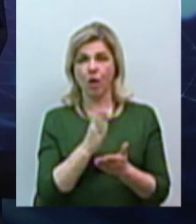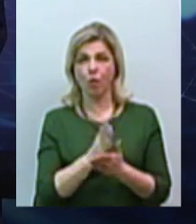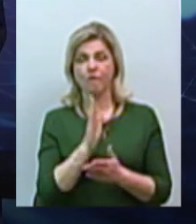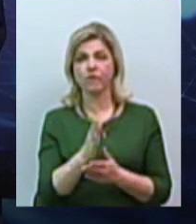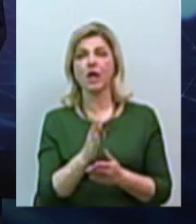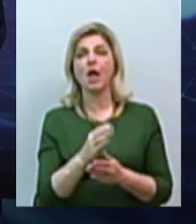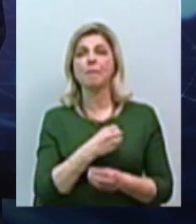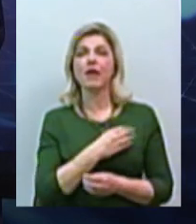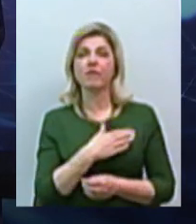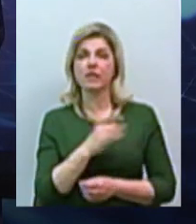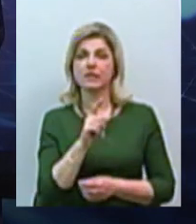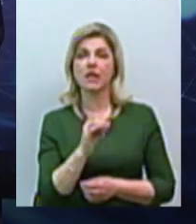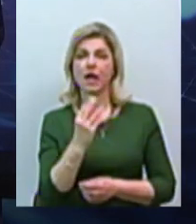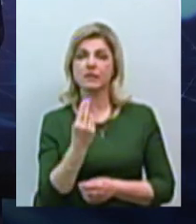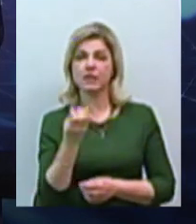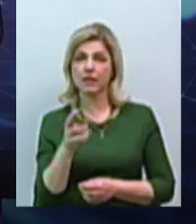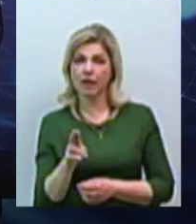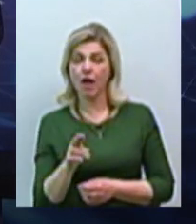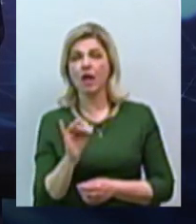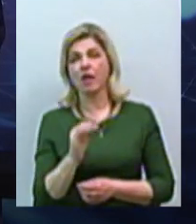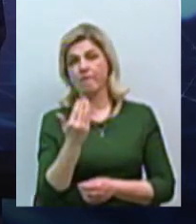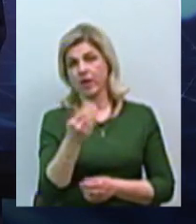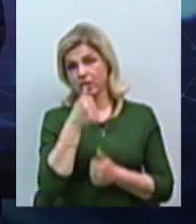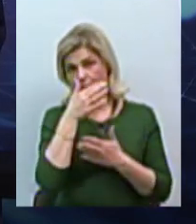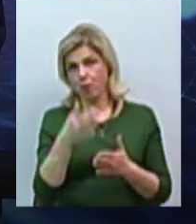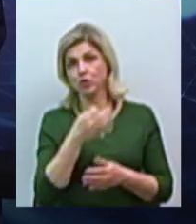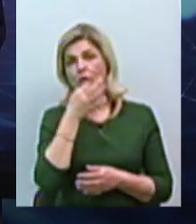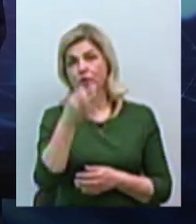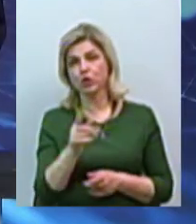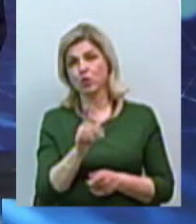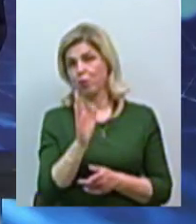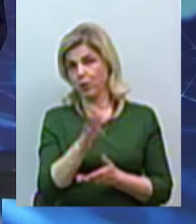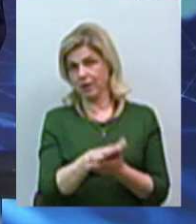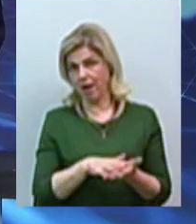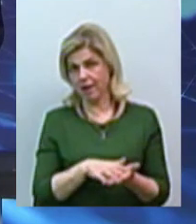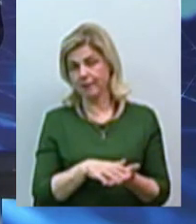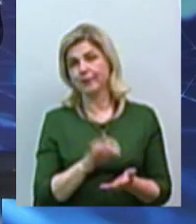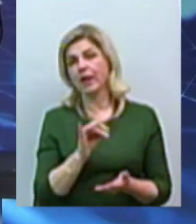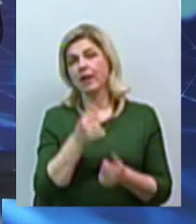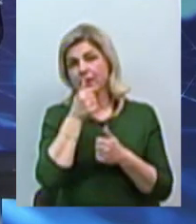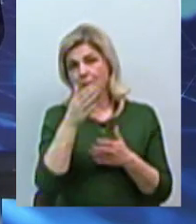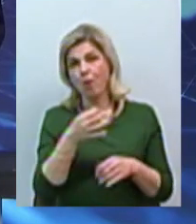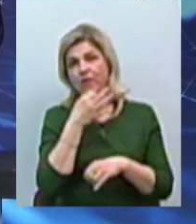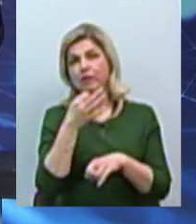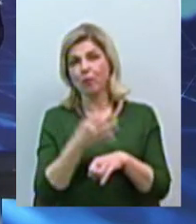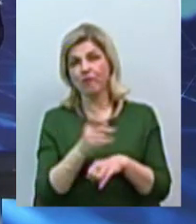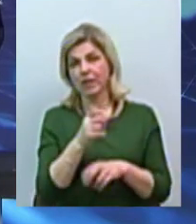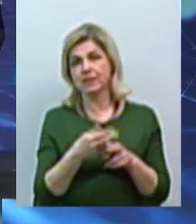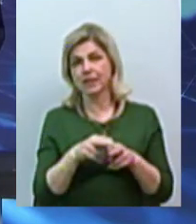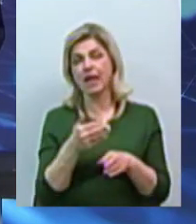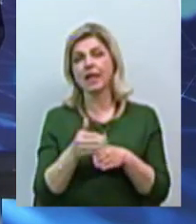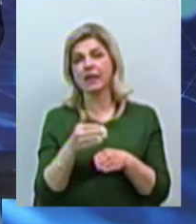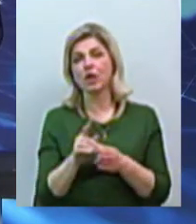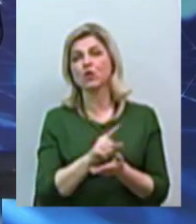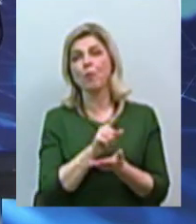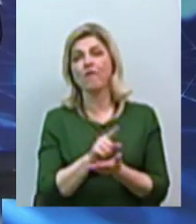приватизації, і тому ви не можете відповідати, що буде далі. І не можете нести відповідальність за ті кредитні зобов